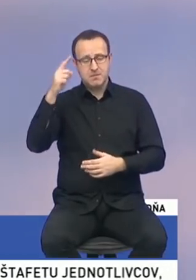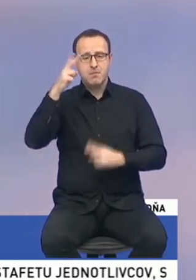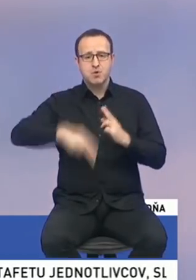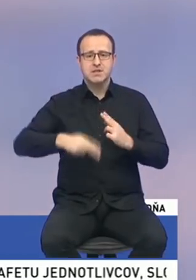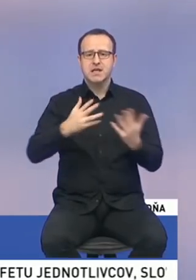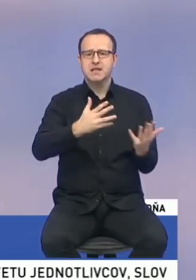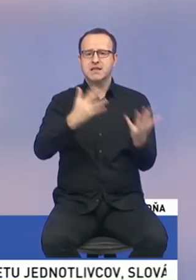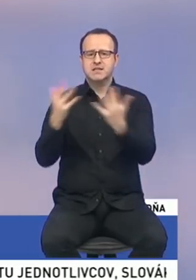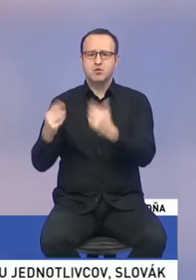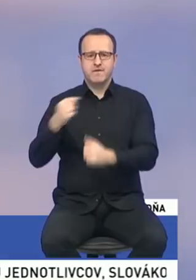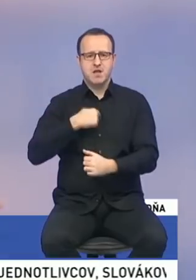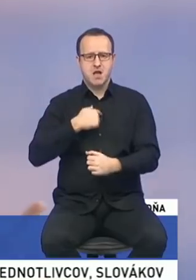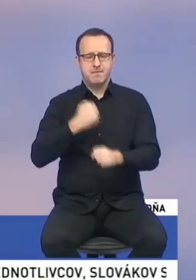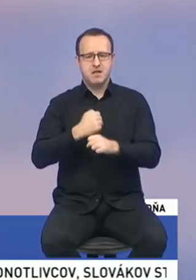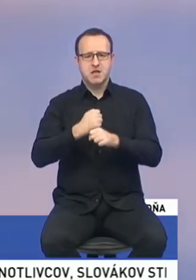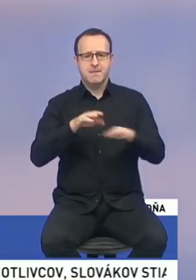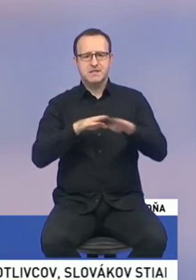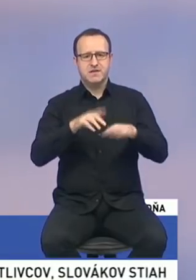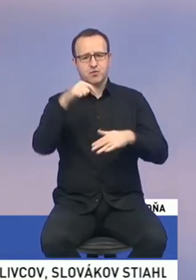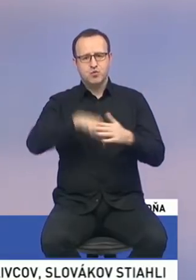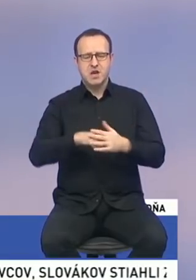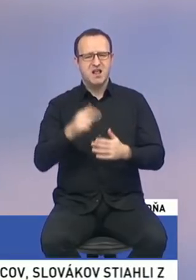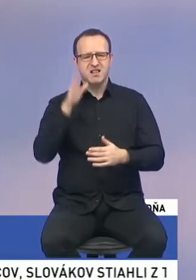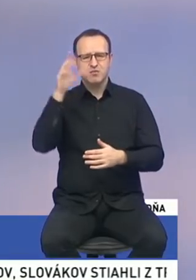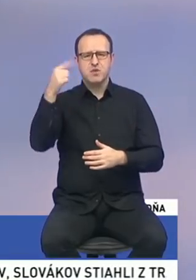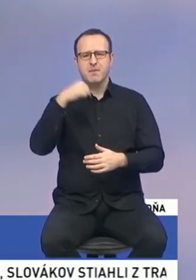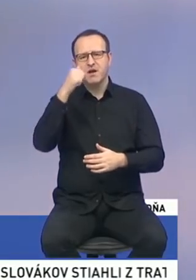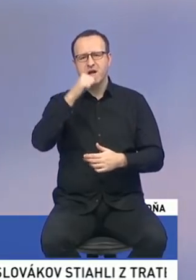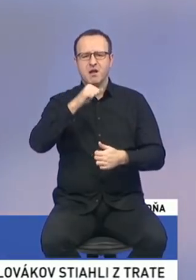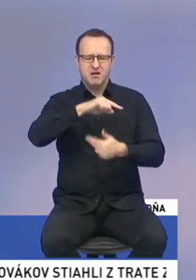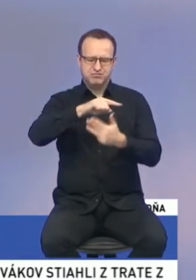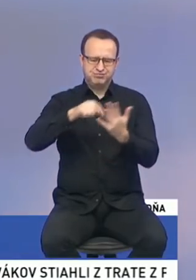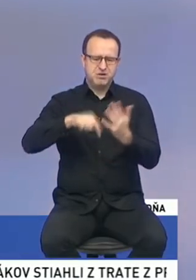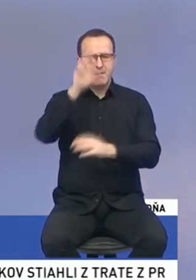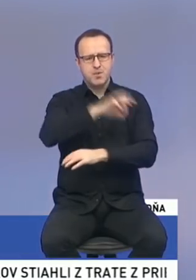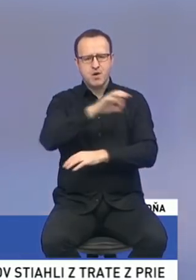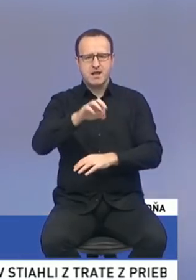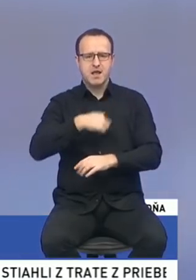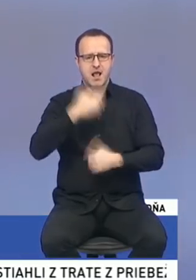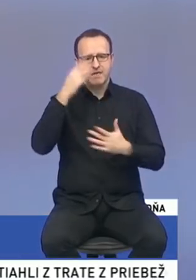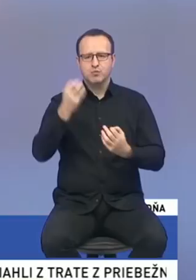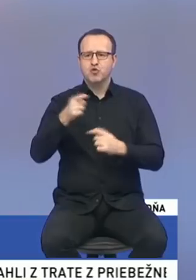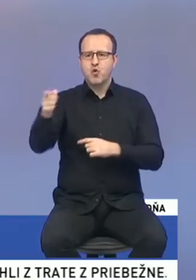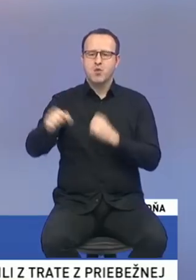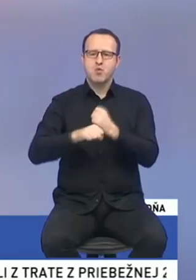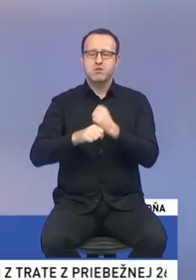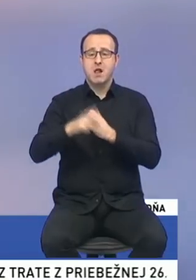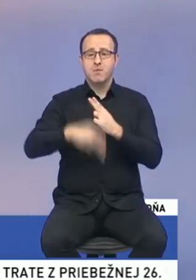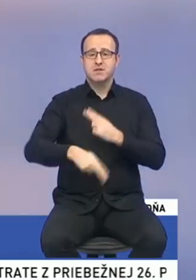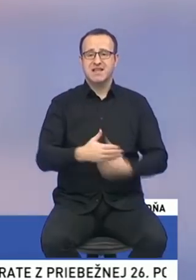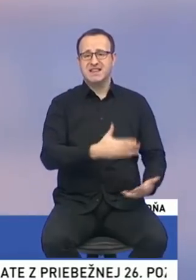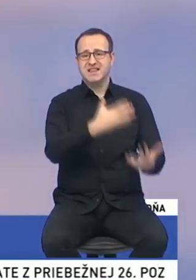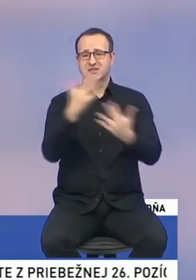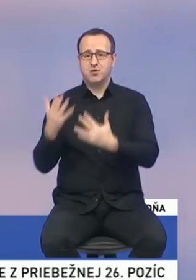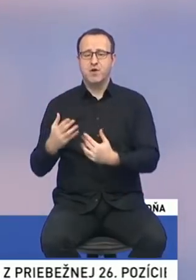rokov a ja, čo som na ministerstve vnútra, nebem menovať tie projekty, ktoré som robila neviem, čo ona spravila pre ľudí za posledných 10 rokov, toľko,